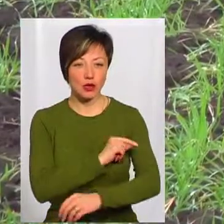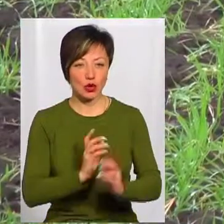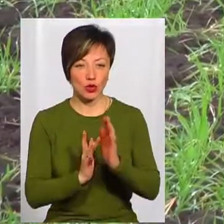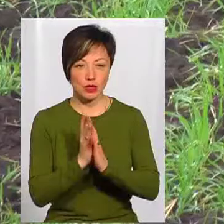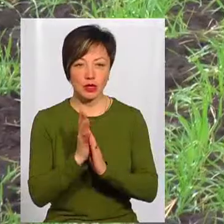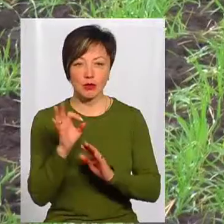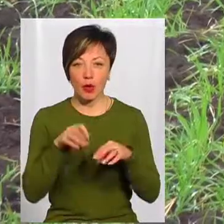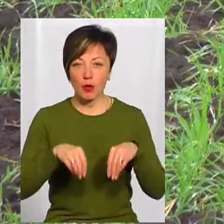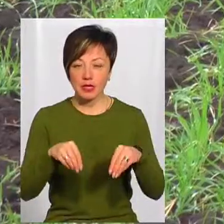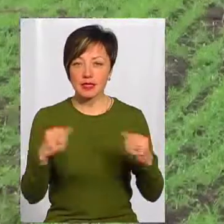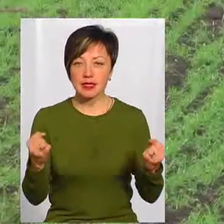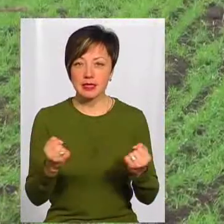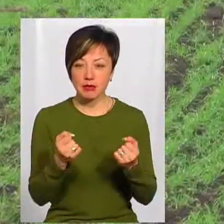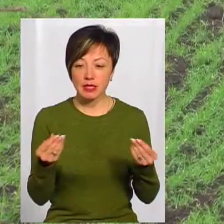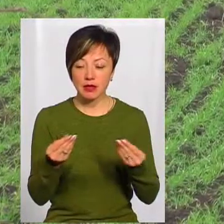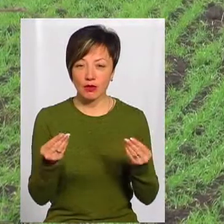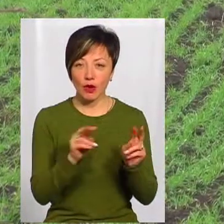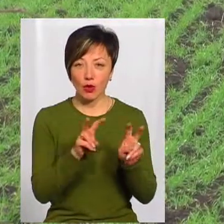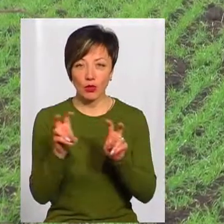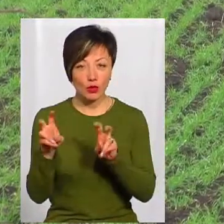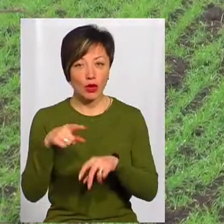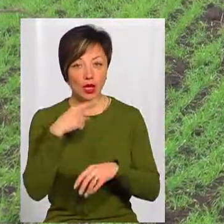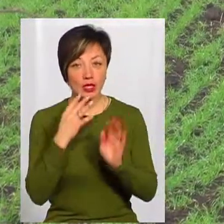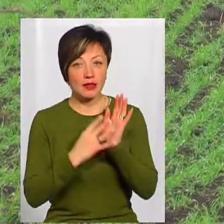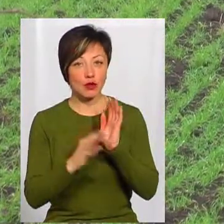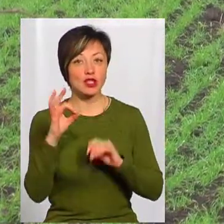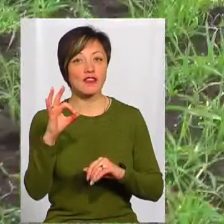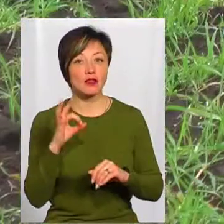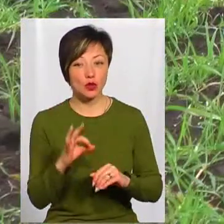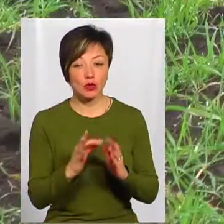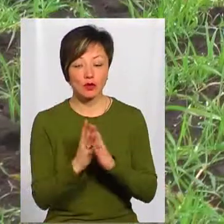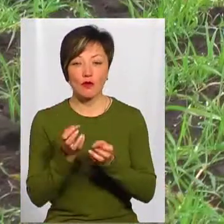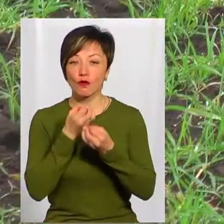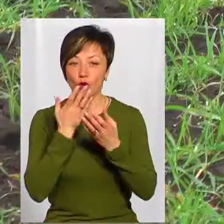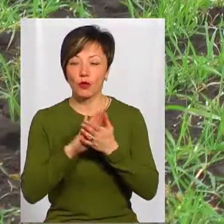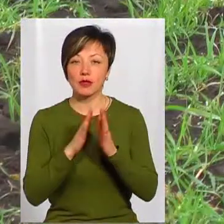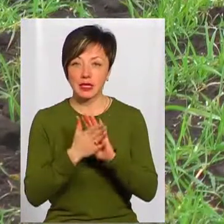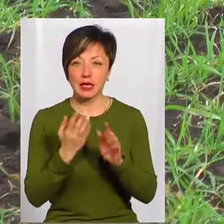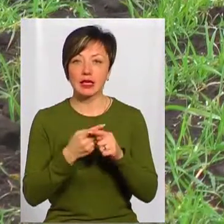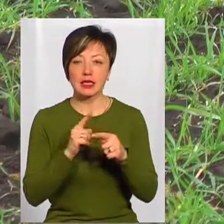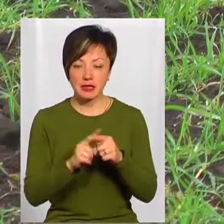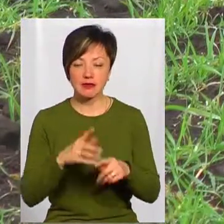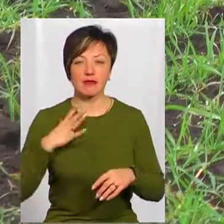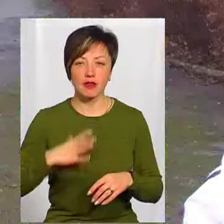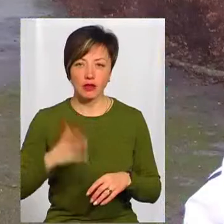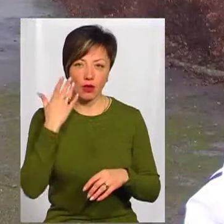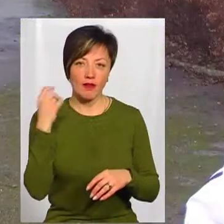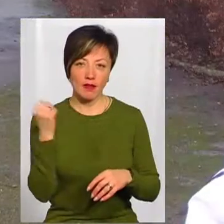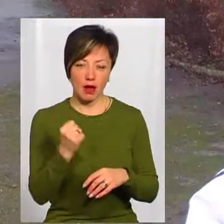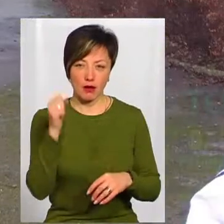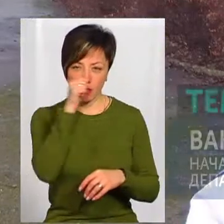Стосовно посію озимих зернових культур, Ванда Сердюк каже, 90% рослин в доброму стані. І ці посіви вистоять, коли вдарить мороз.